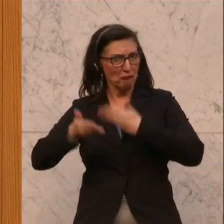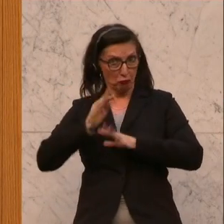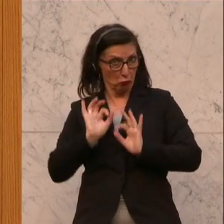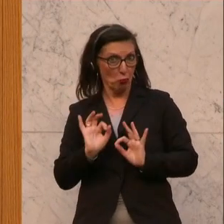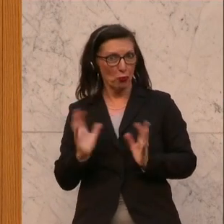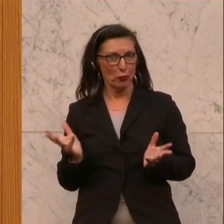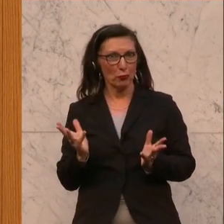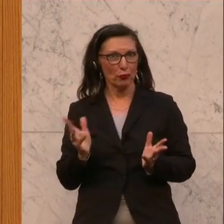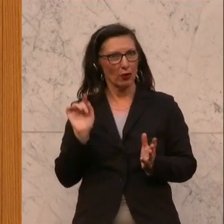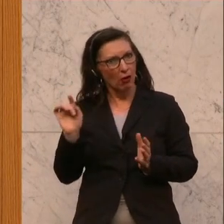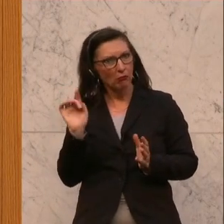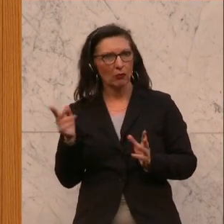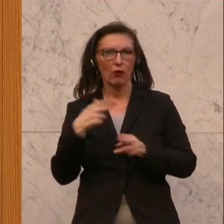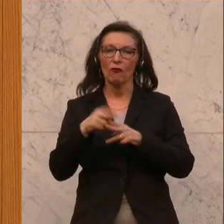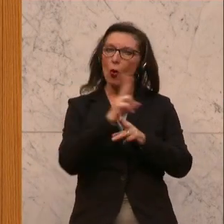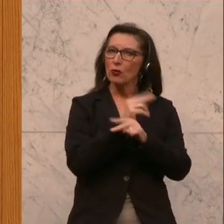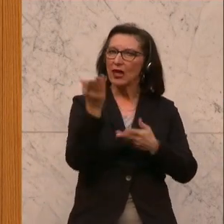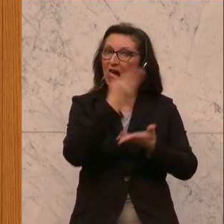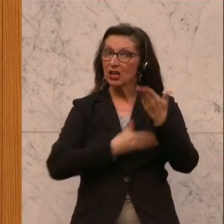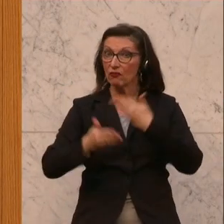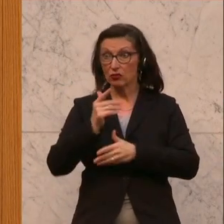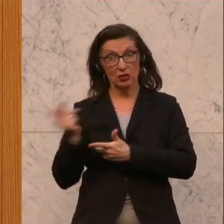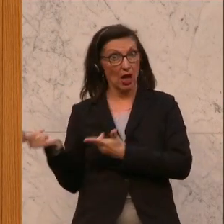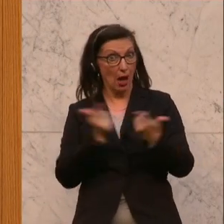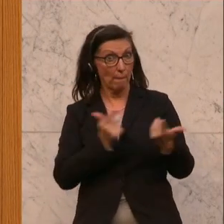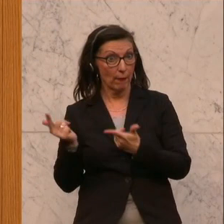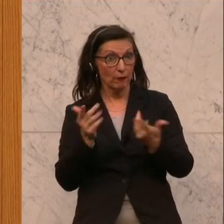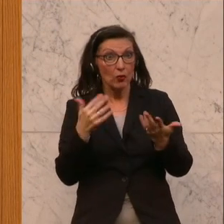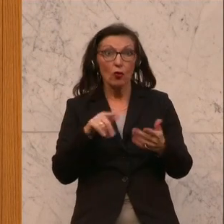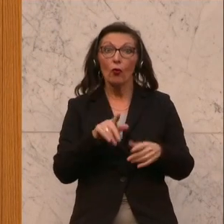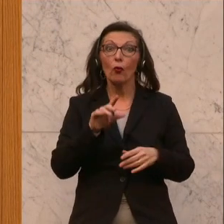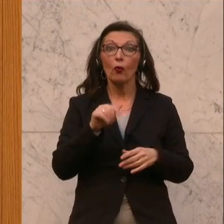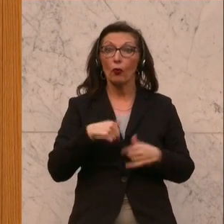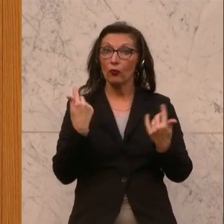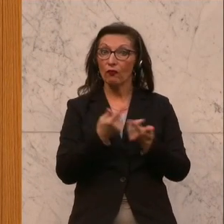wichtiger Exportmarkt auch für die österreichische Wirtschaft. Jeder zweite Job